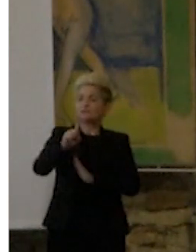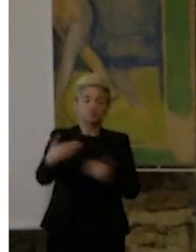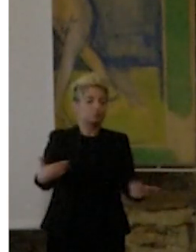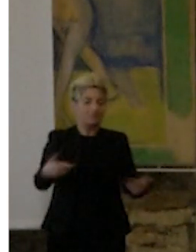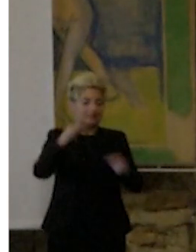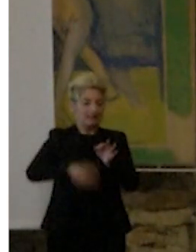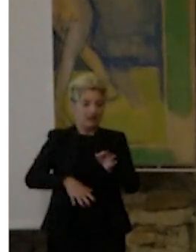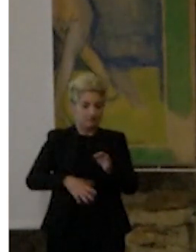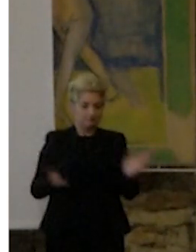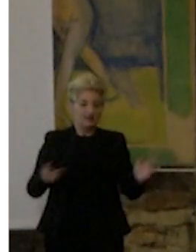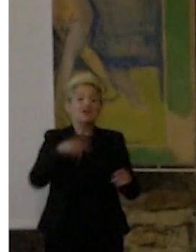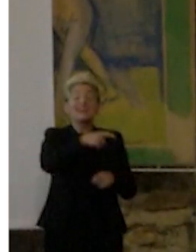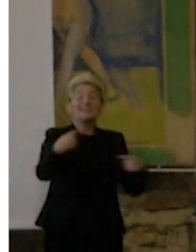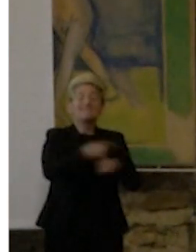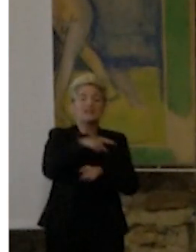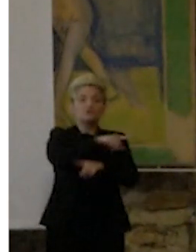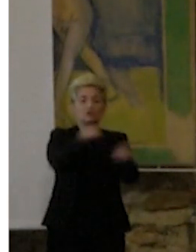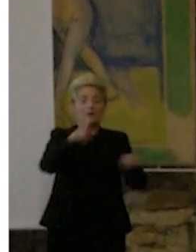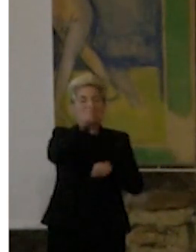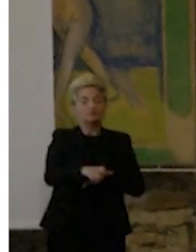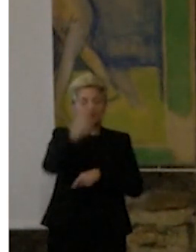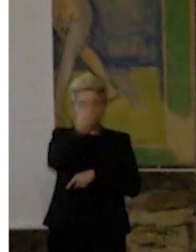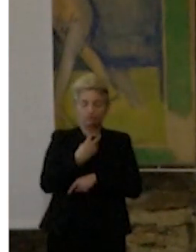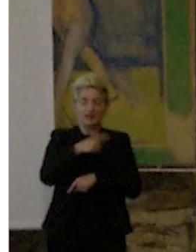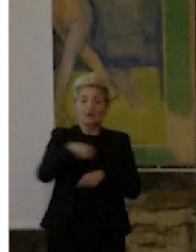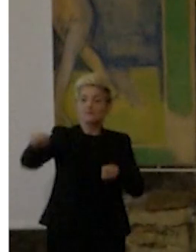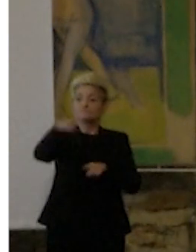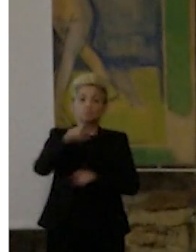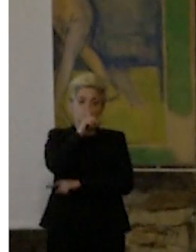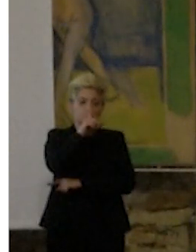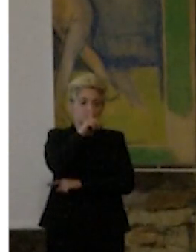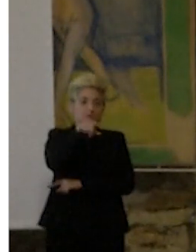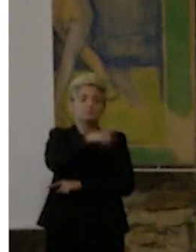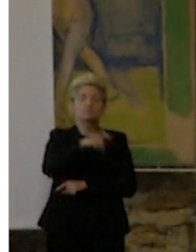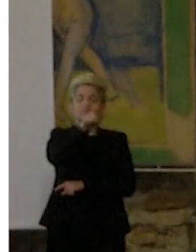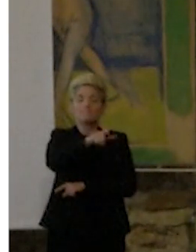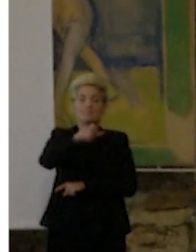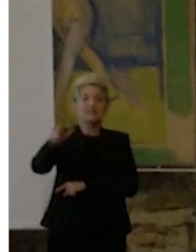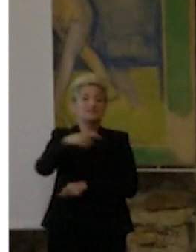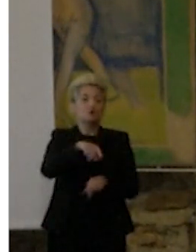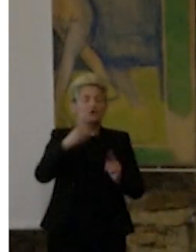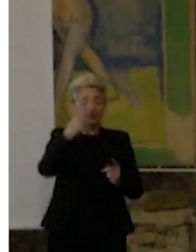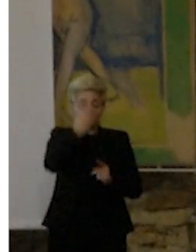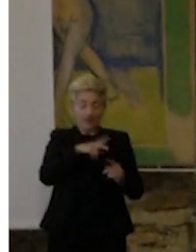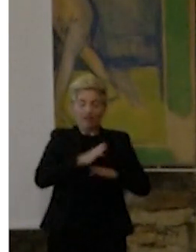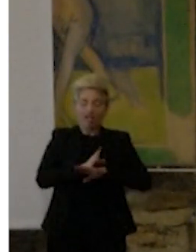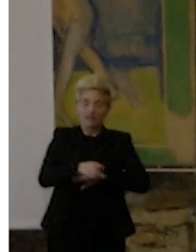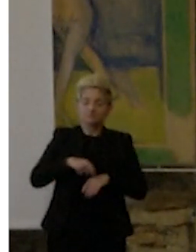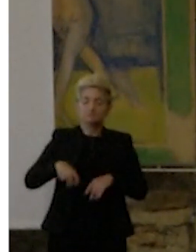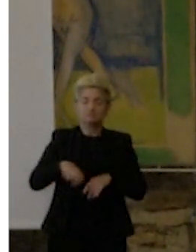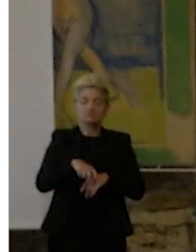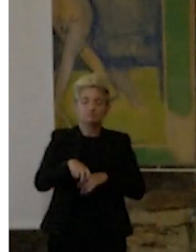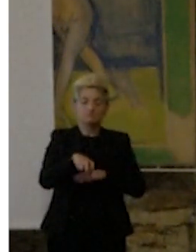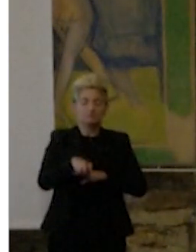Se un cieco entra in quadrento e voi state tutti zitti da quella porta, lui entra e si mette qua, non sa in quanti siamo, ha bisogno di